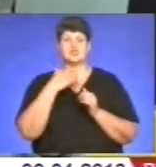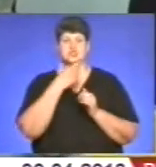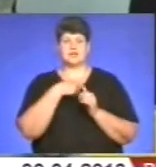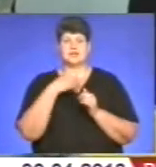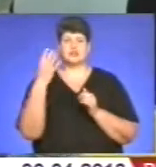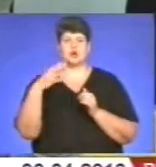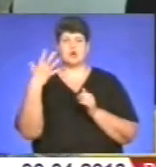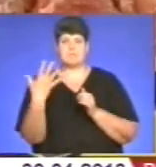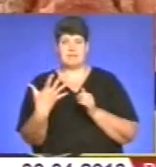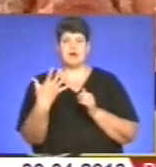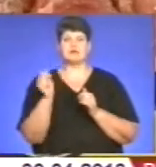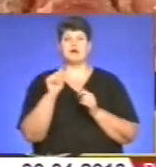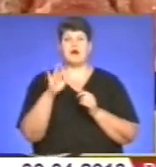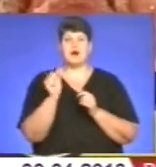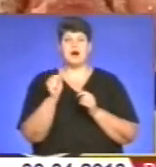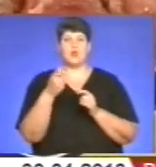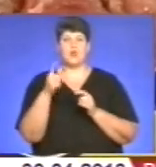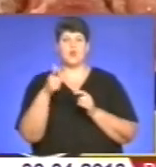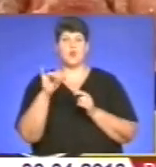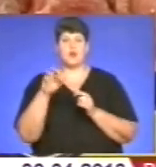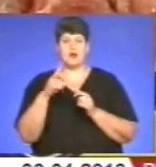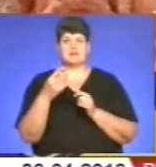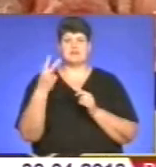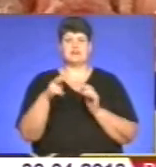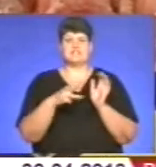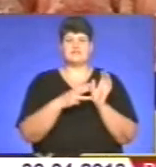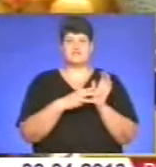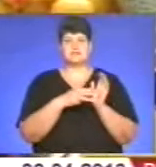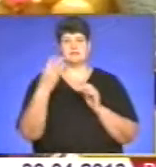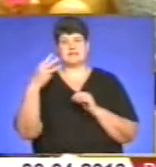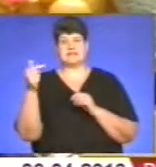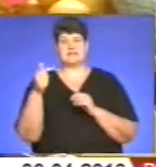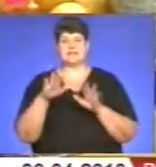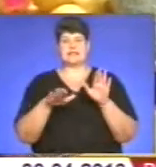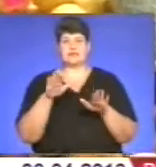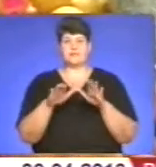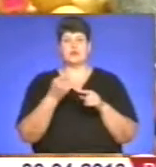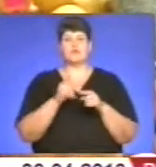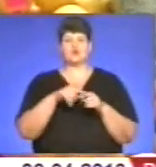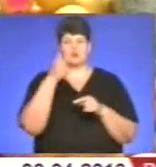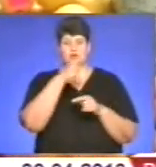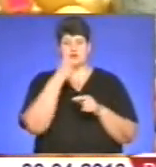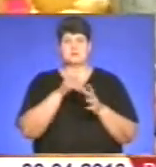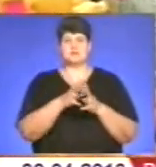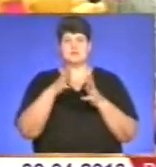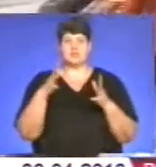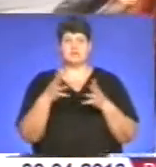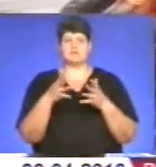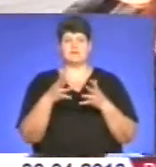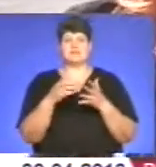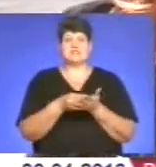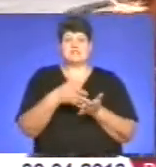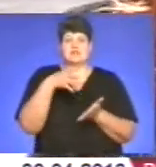25-35 гривень. Муляш вартує 28-30 гривень за кілограм. Цьогоріч зросли у ціні весняні овочі.